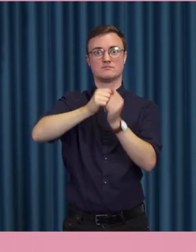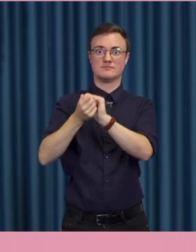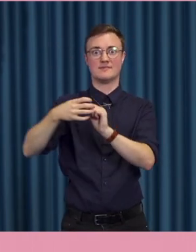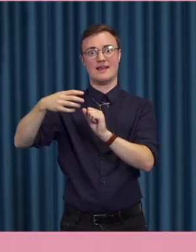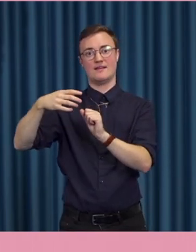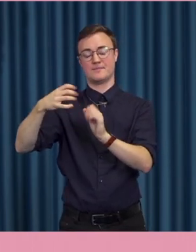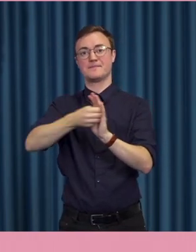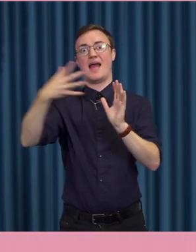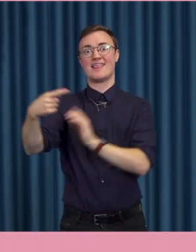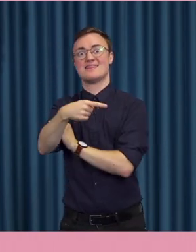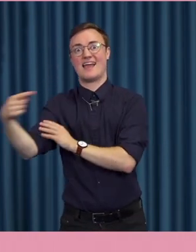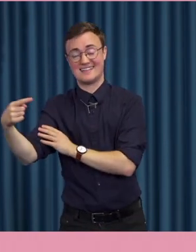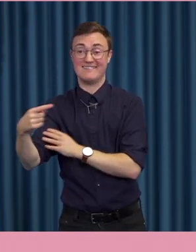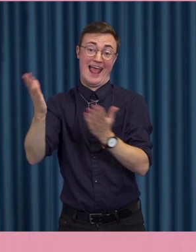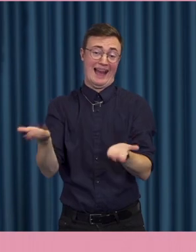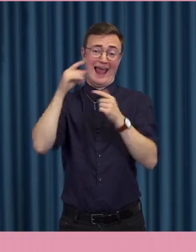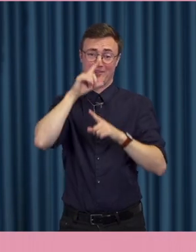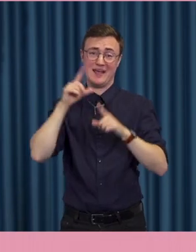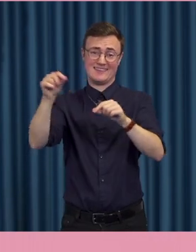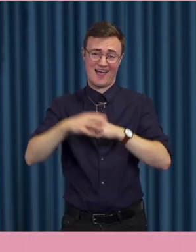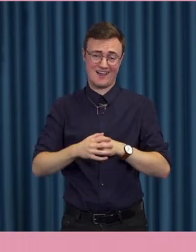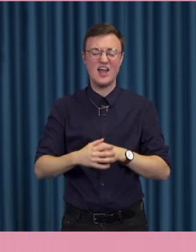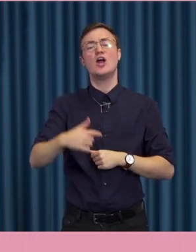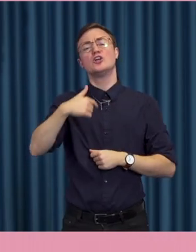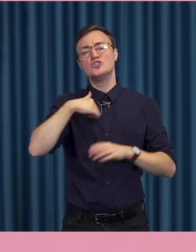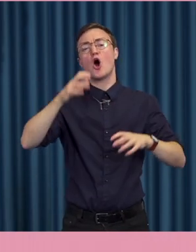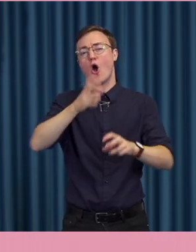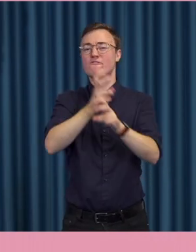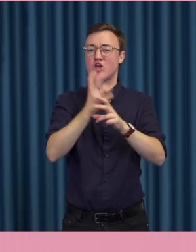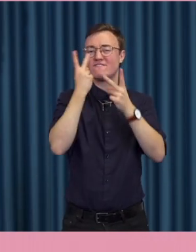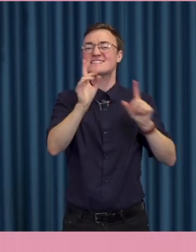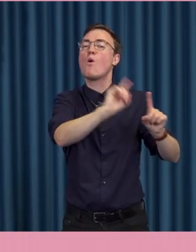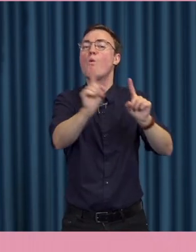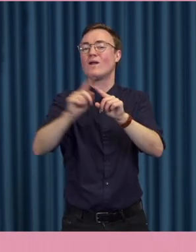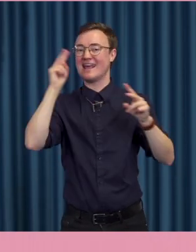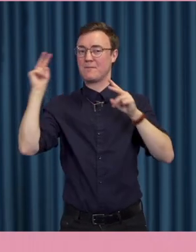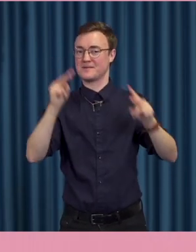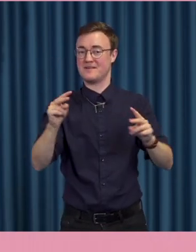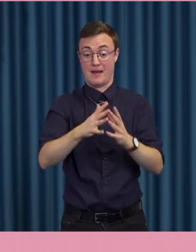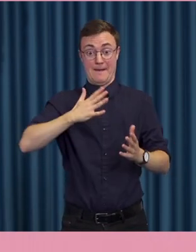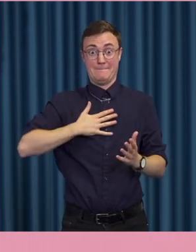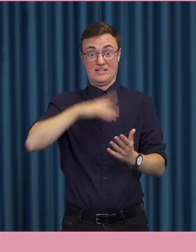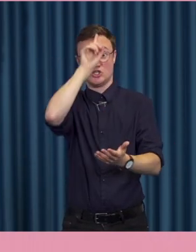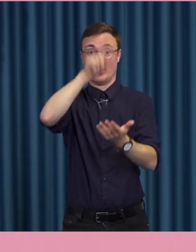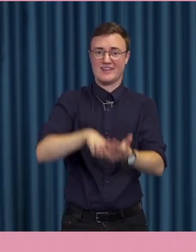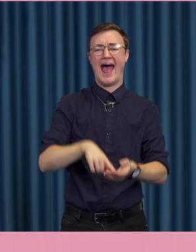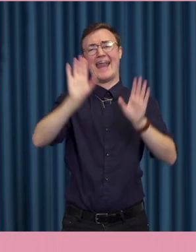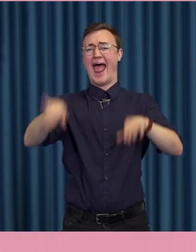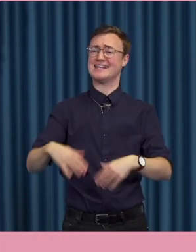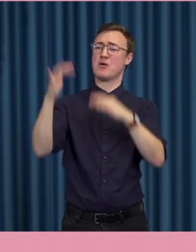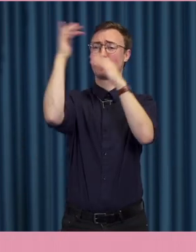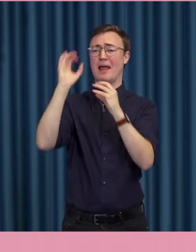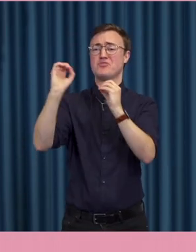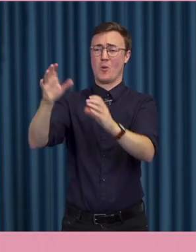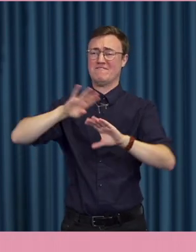hitta. Jag har det här relativiserat och försökt sätta saker i lite perspektiv. Men syftet är inte heller att avfärda problematiken.